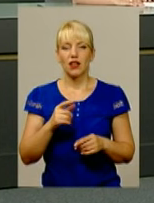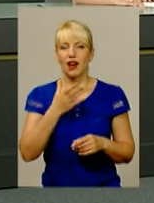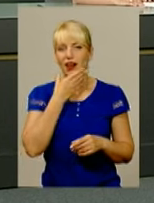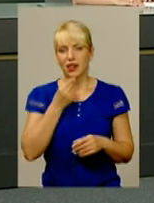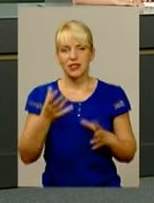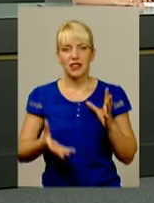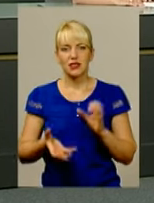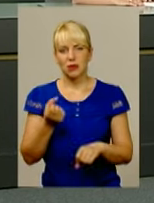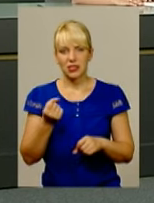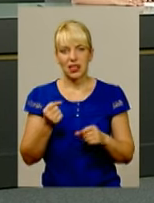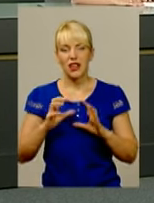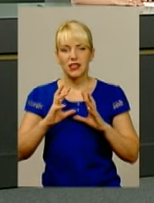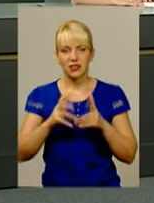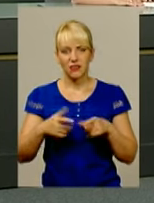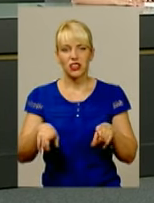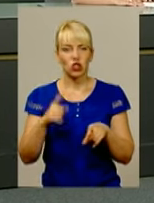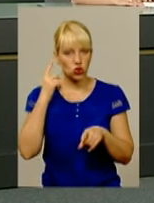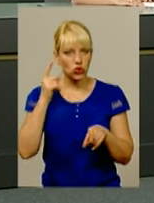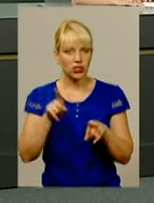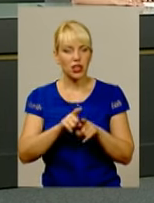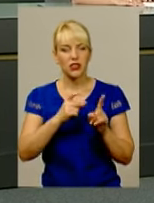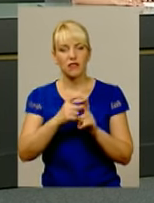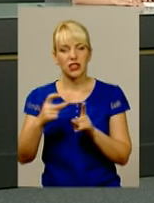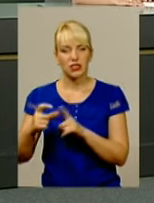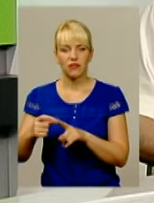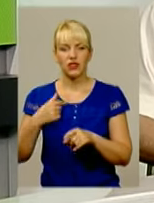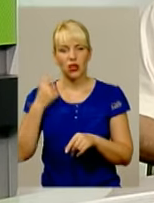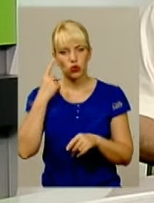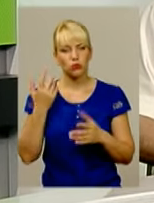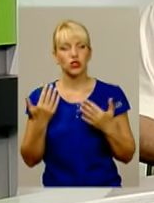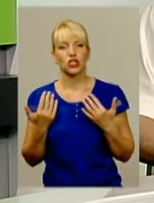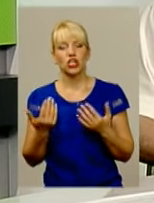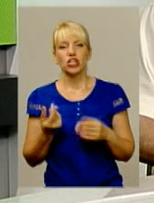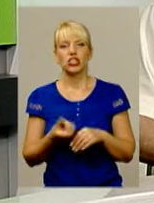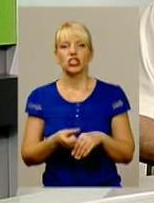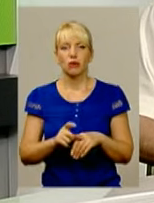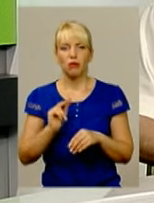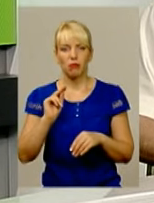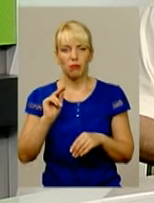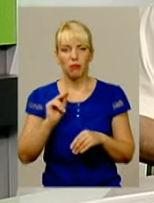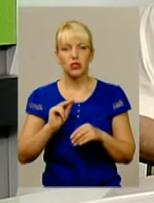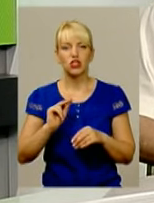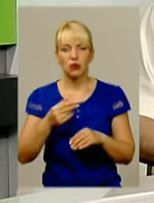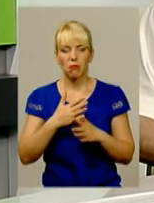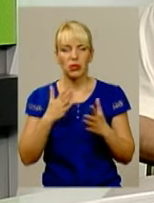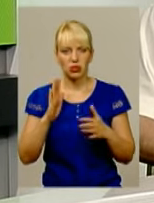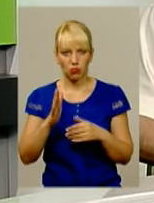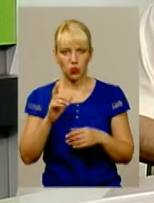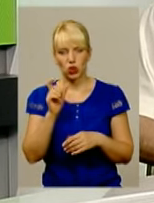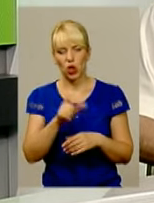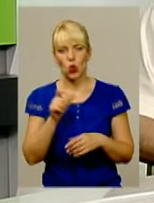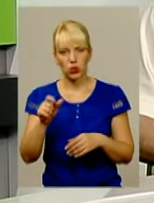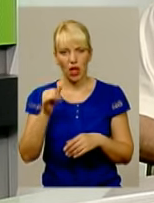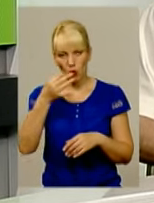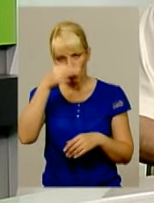спасе світ. Ви чули такі вирази теж. Я думаю, що чим більше буде привабливих жінок у поліції, тим, напевне, буде